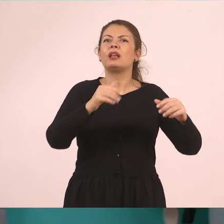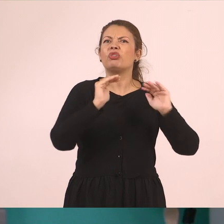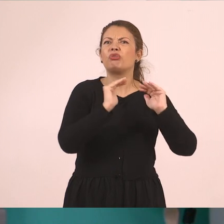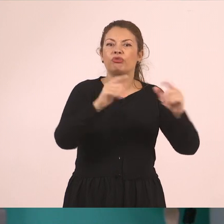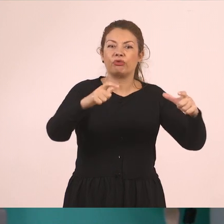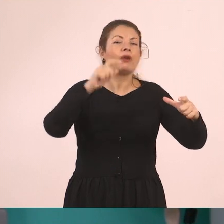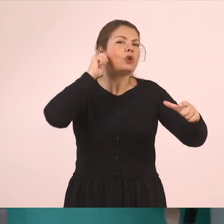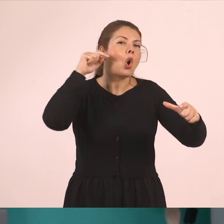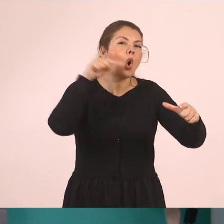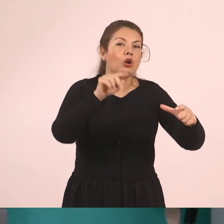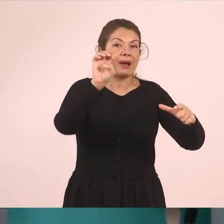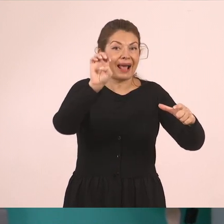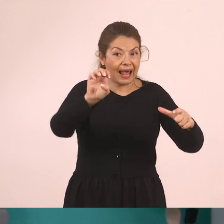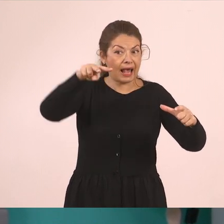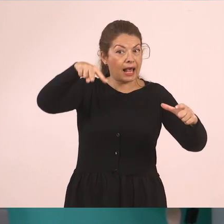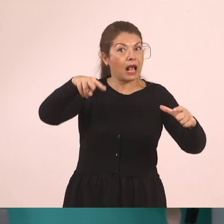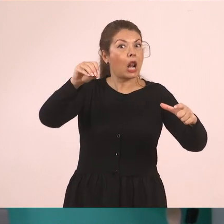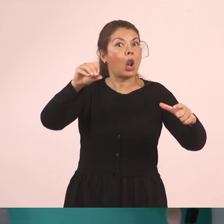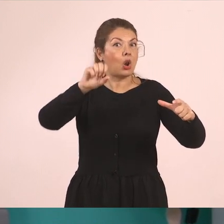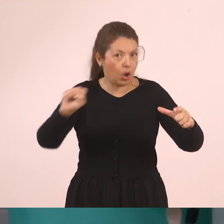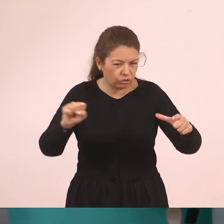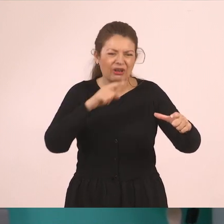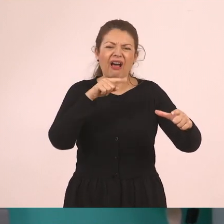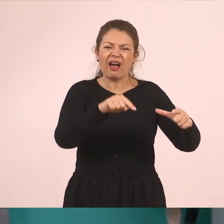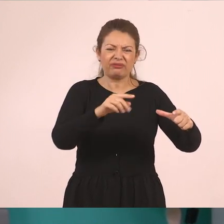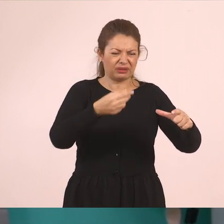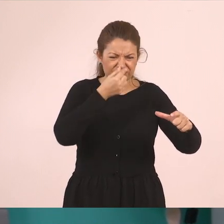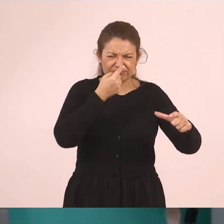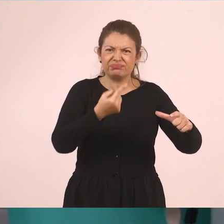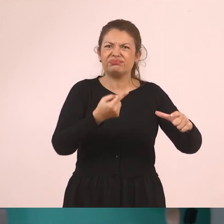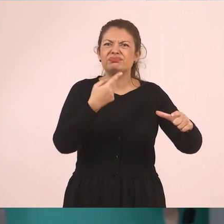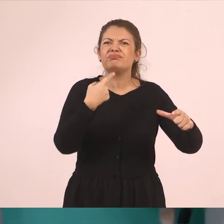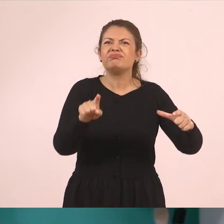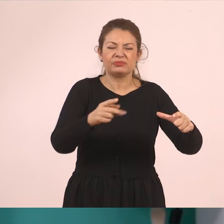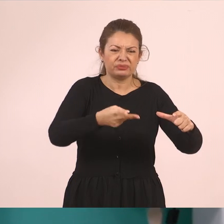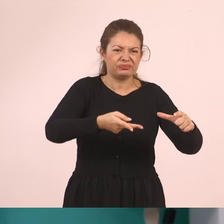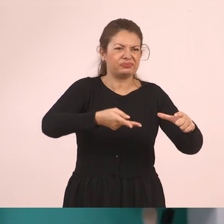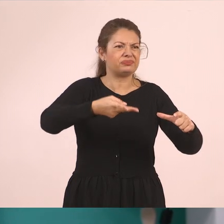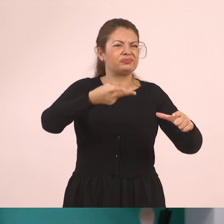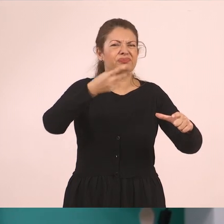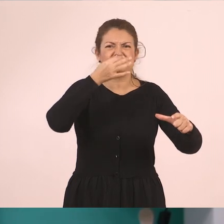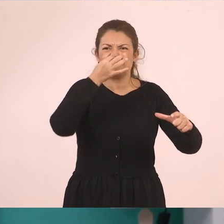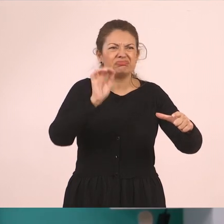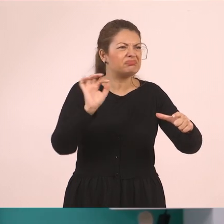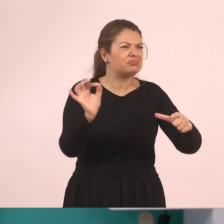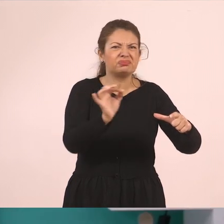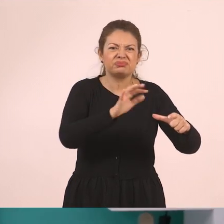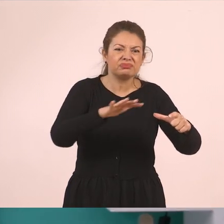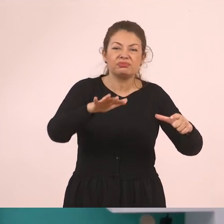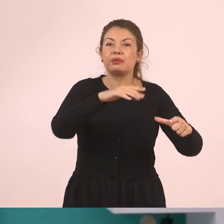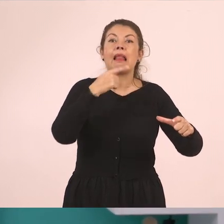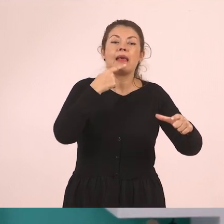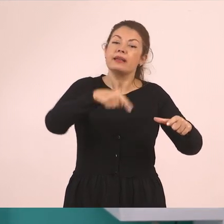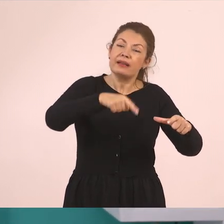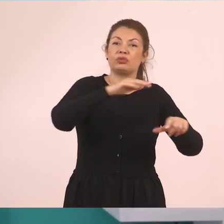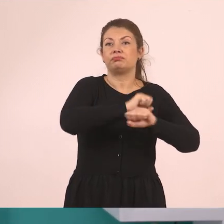Και τα στάσιμα νερά που μαζεύονταν και δημιουργούσαν έτσι μυρωδιές και ακαθαρσίες στη λίμνη, λέγανε